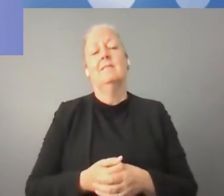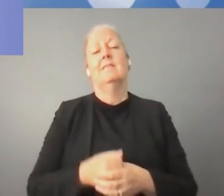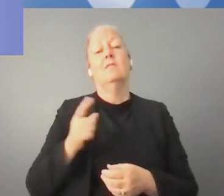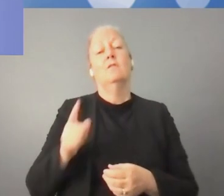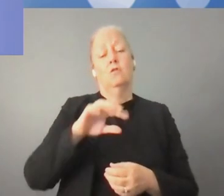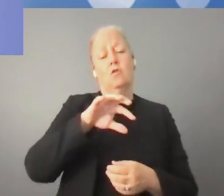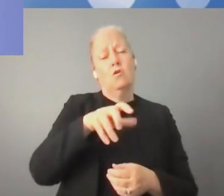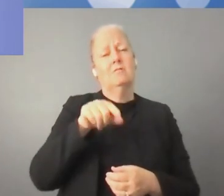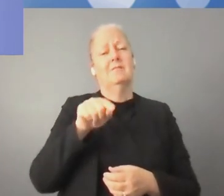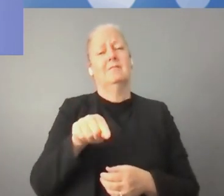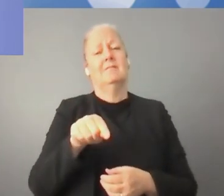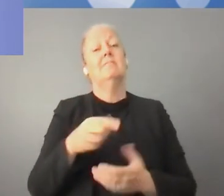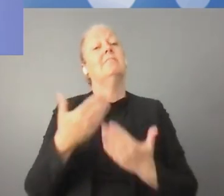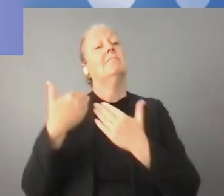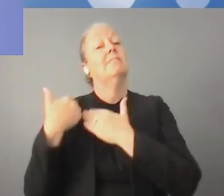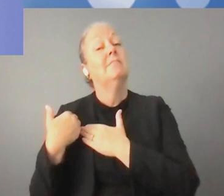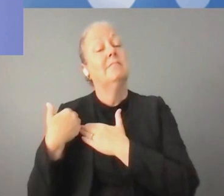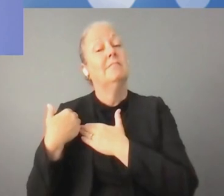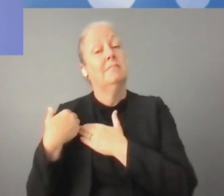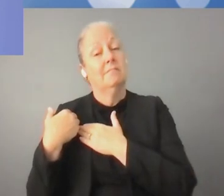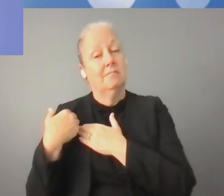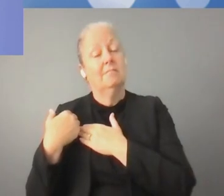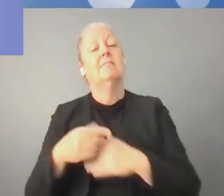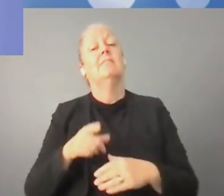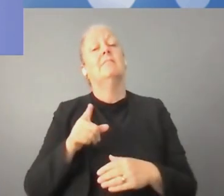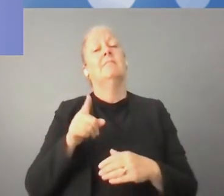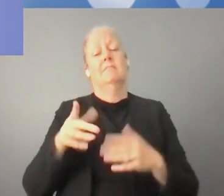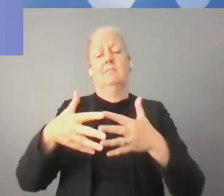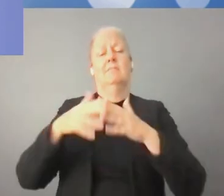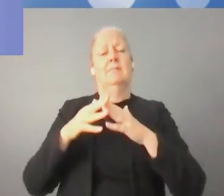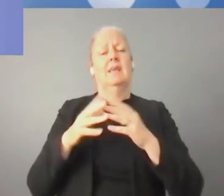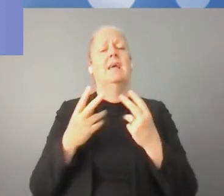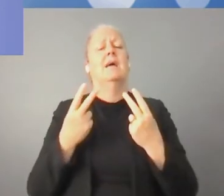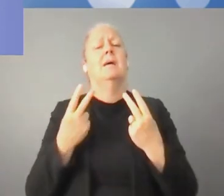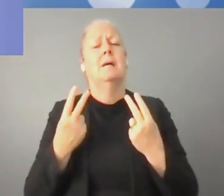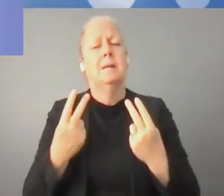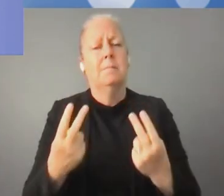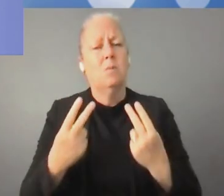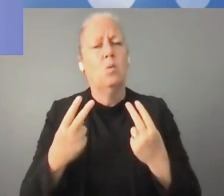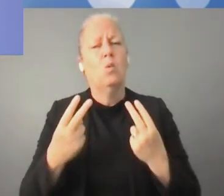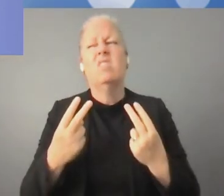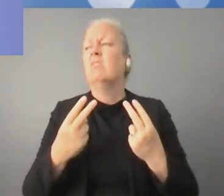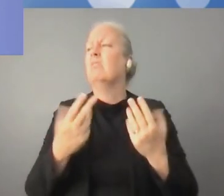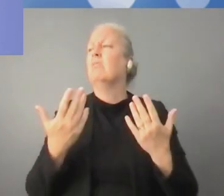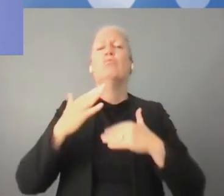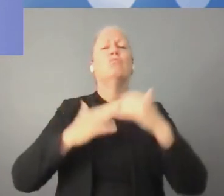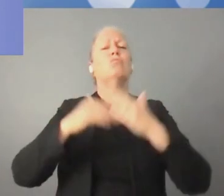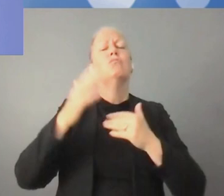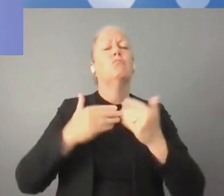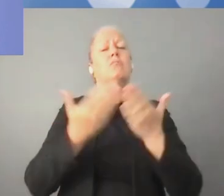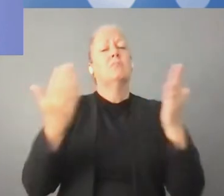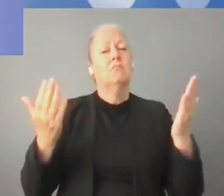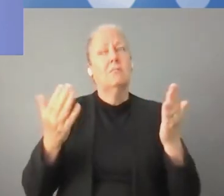الحكومات حاصة في الدول النامية. فأولا الوصول للإنترنت